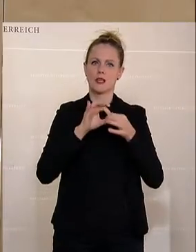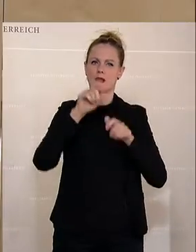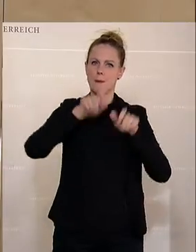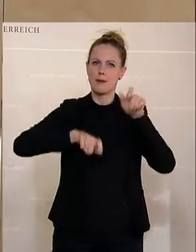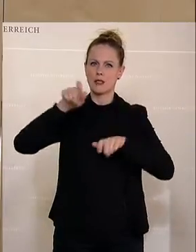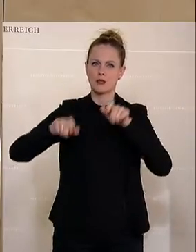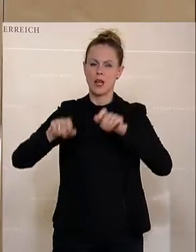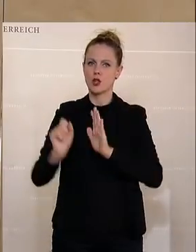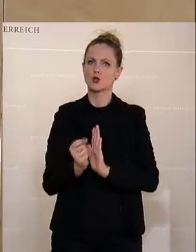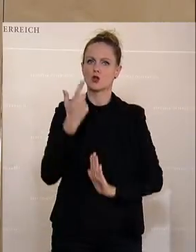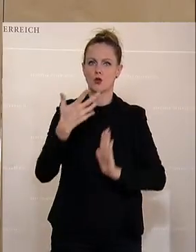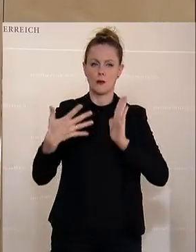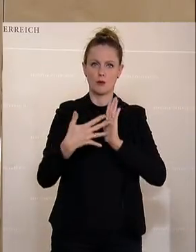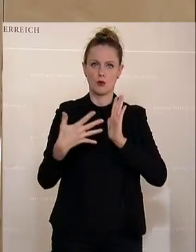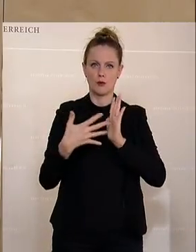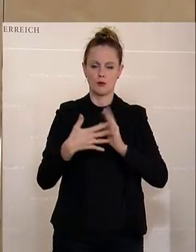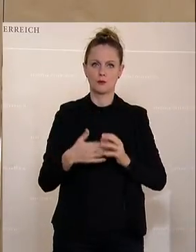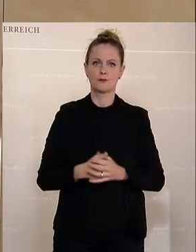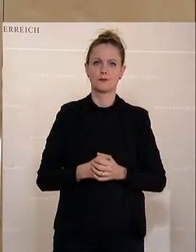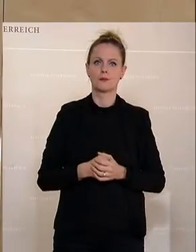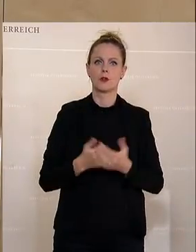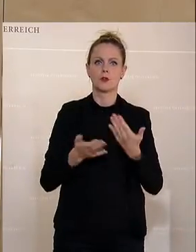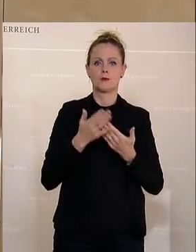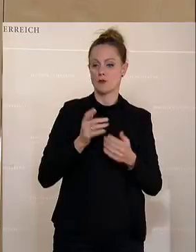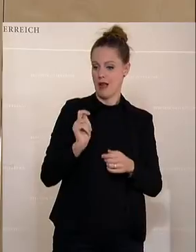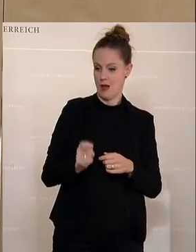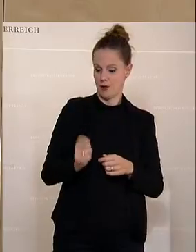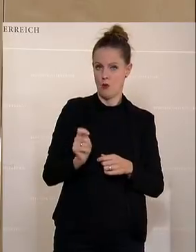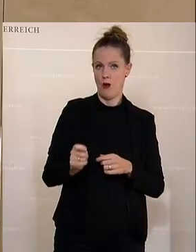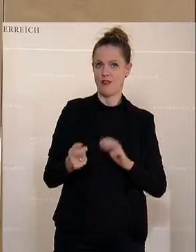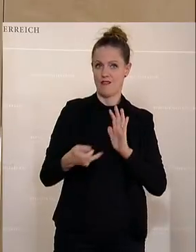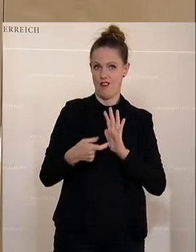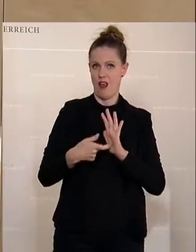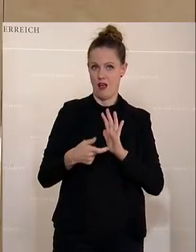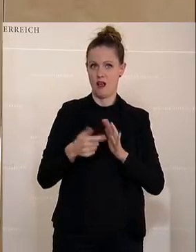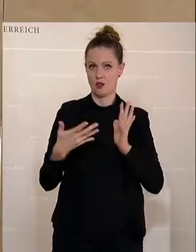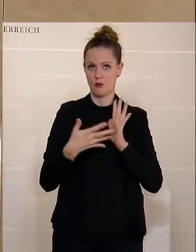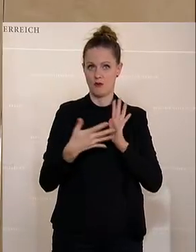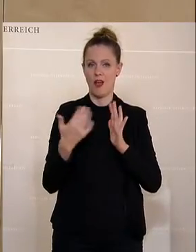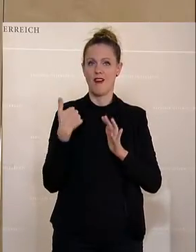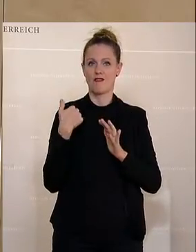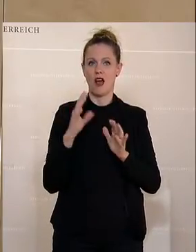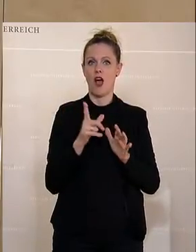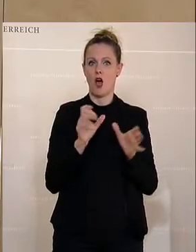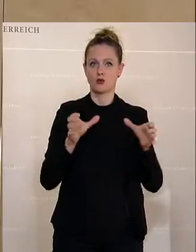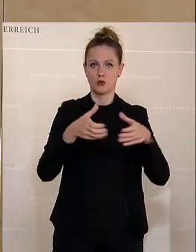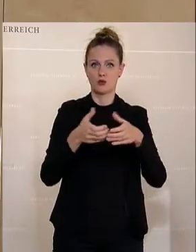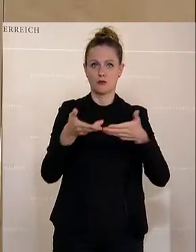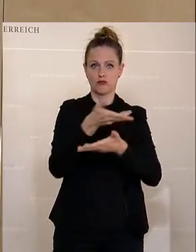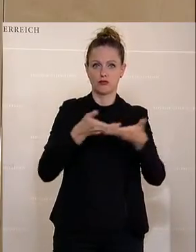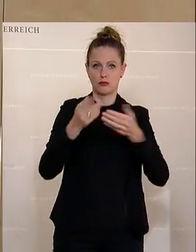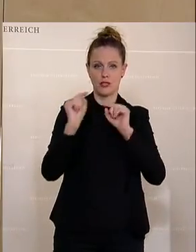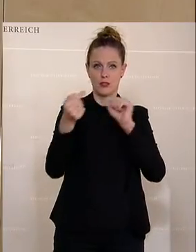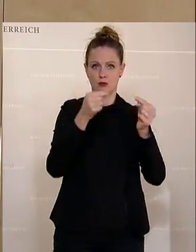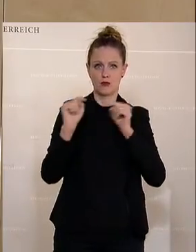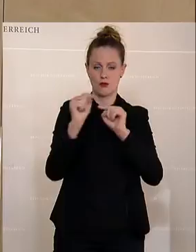Sonderprüfungen, also Prüfverlangen von Abgeordneten. Und wir haben da im Ausschuss diskutiert und sie haben uns